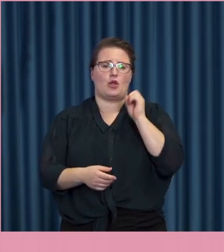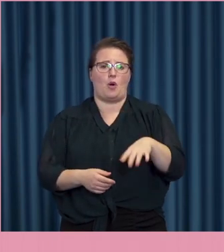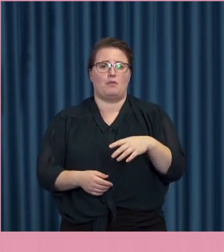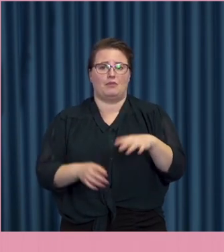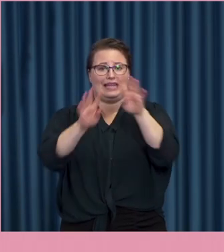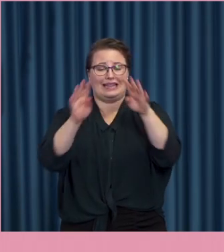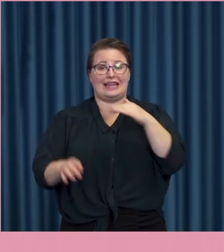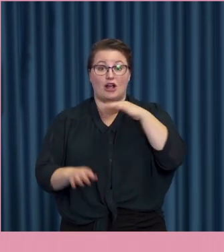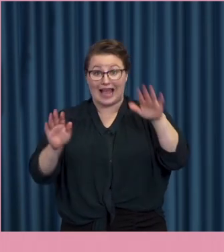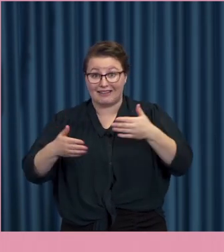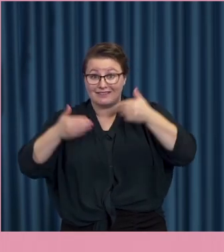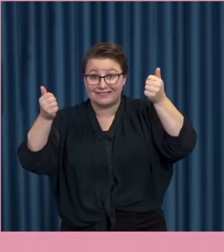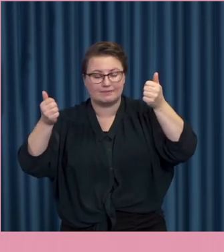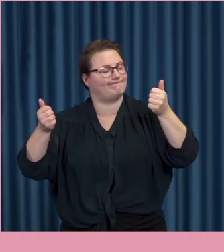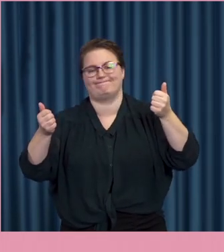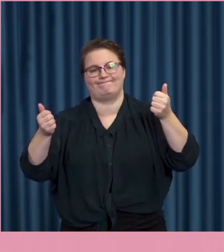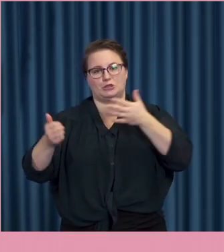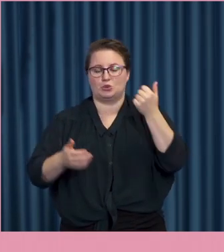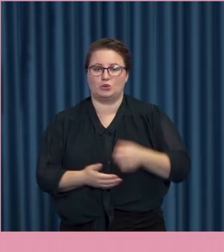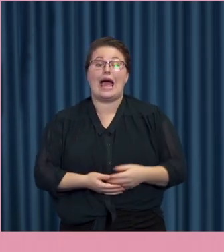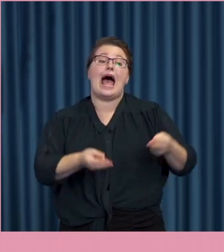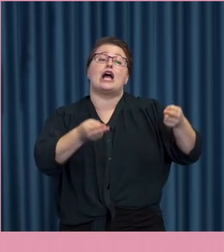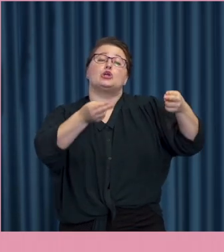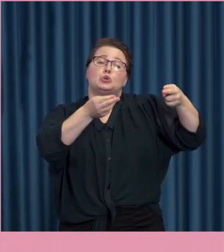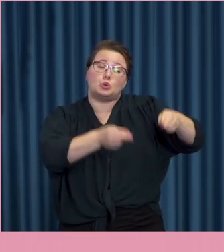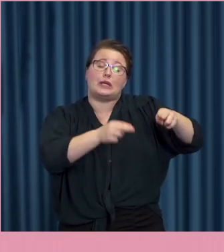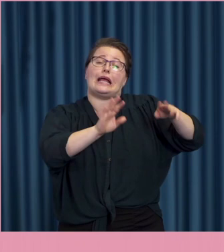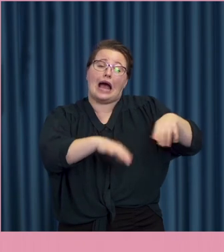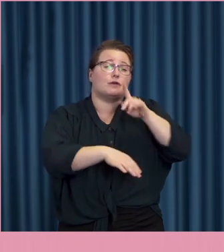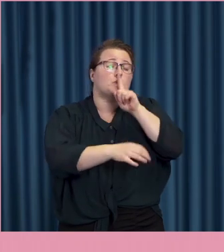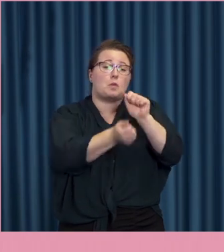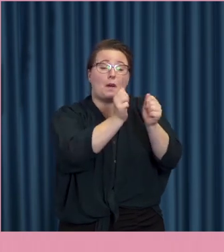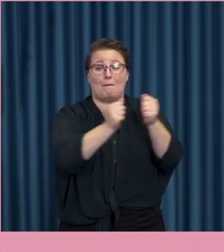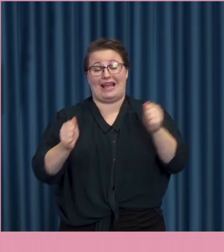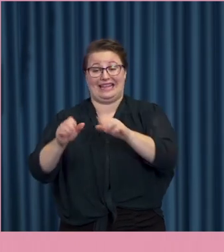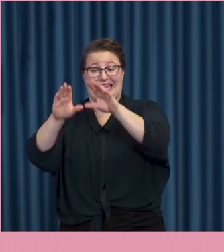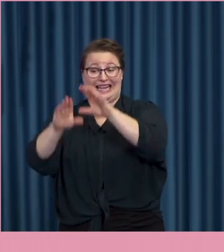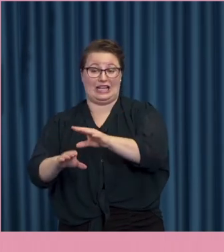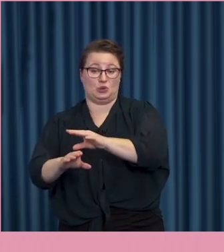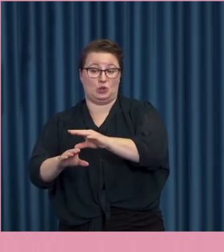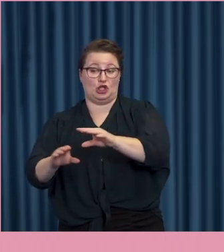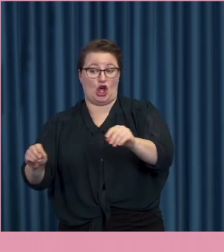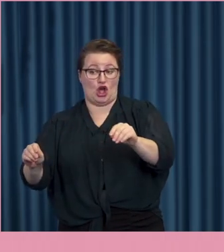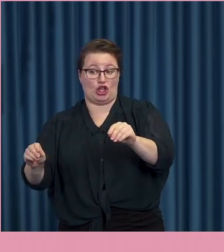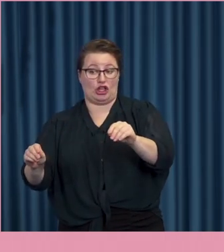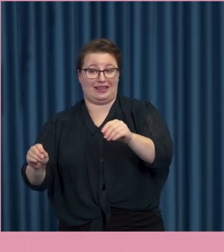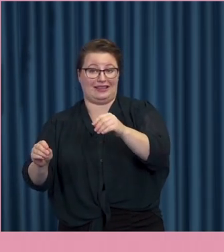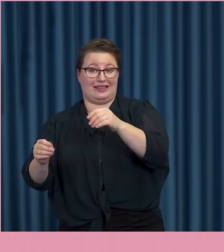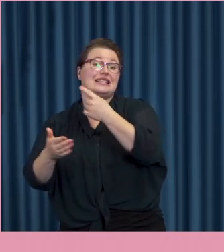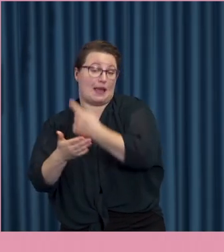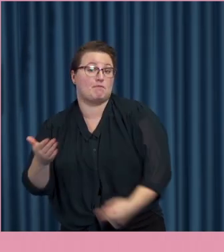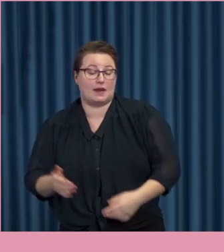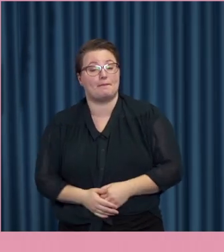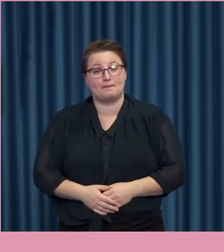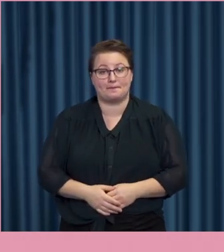blivit bättre? Nej, det har inte blivit bättre. Juridiken har blivit lite bättre, men utfallet har blivit sämre, skulle jag påstå.